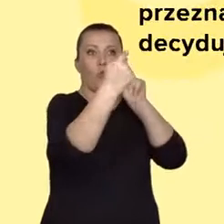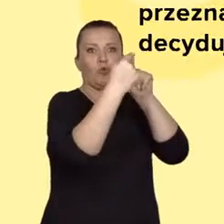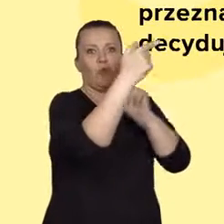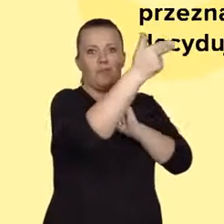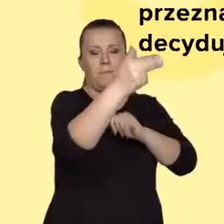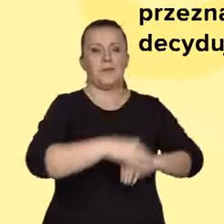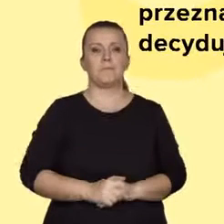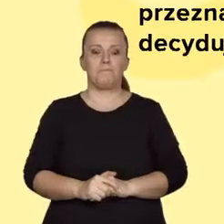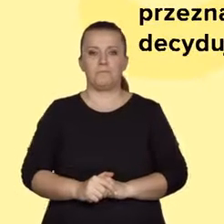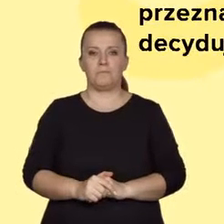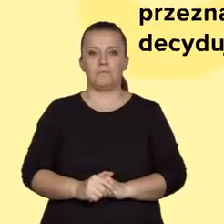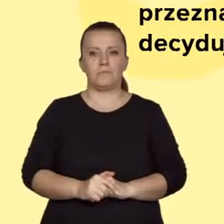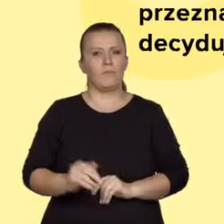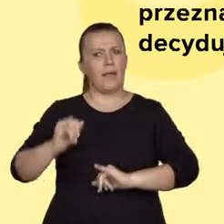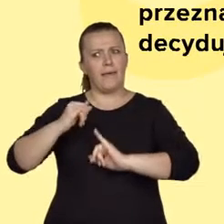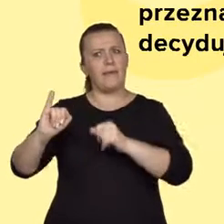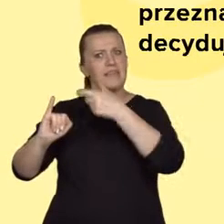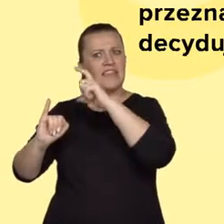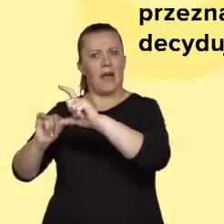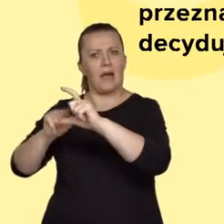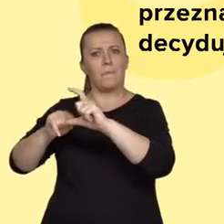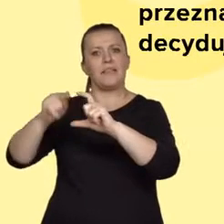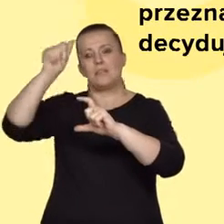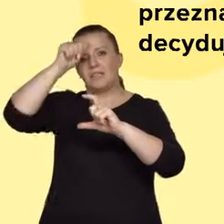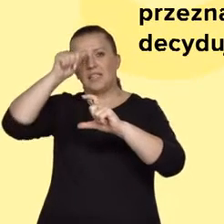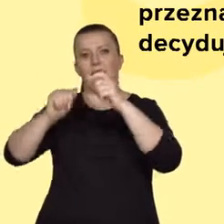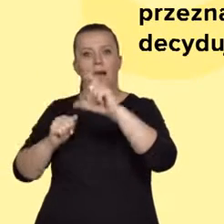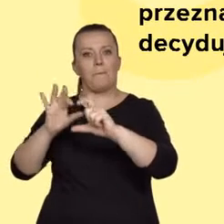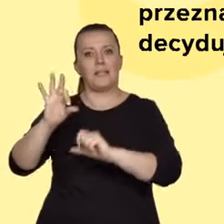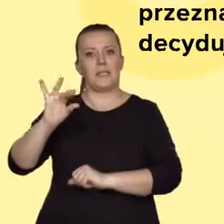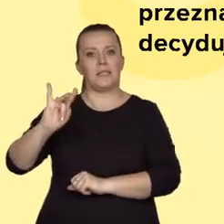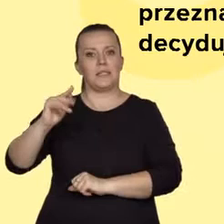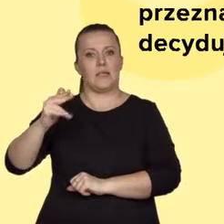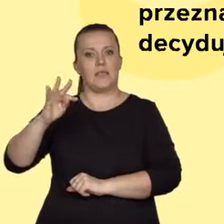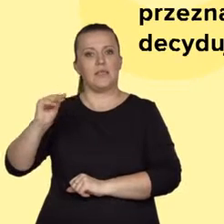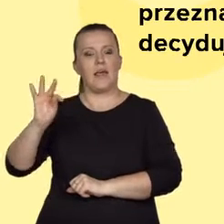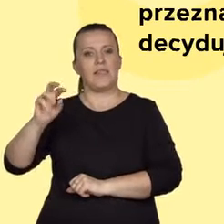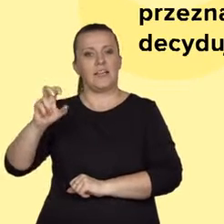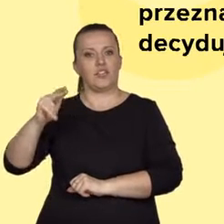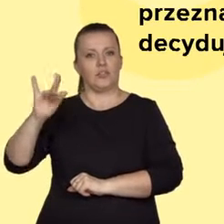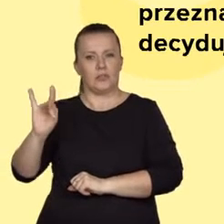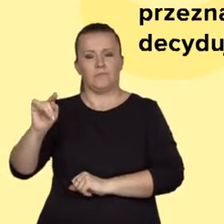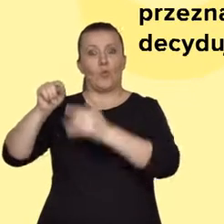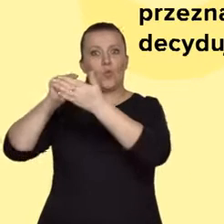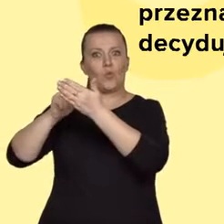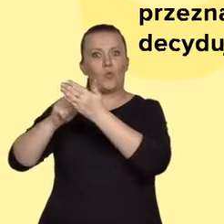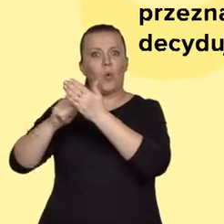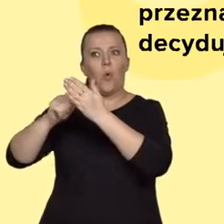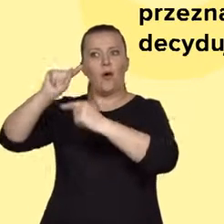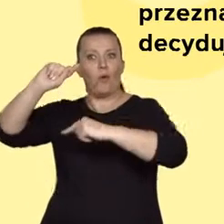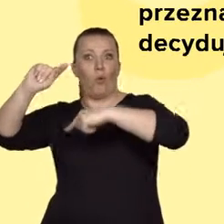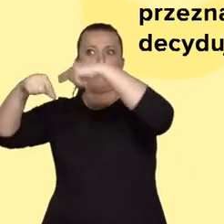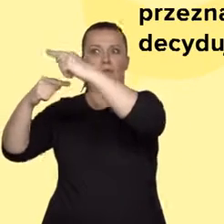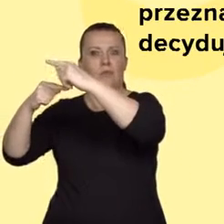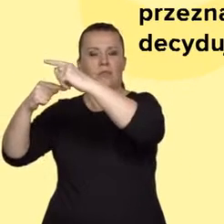rodzajem wymagającym większej sprawności pisarskiej jest akapit syntetyczny, w którym kolejność wywodu zostaje odwrócona. Najpierw